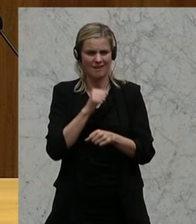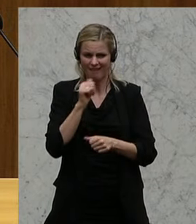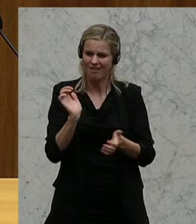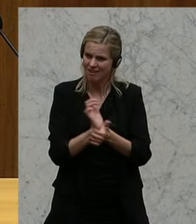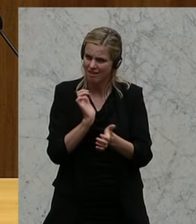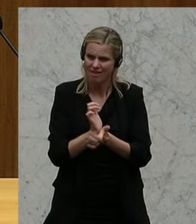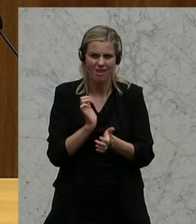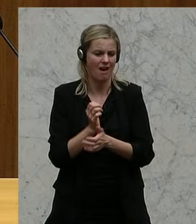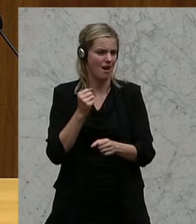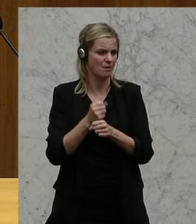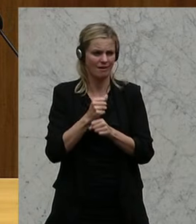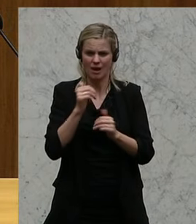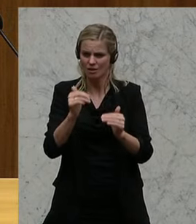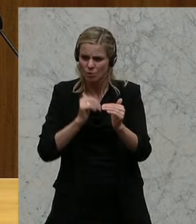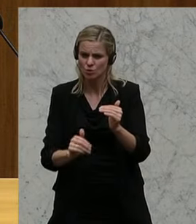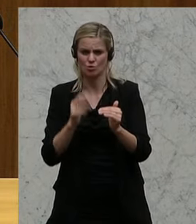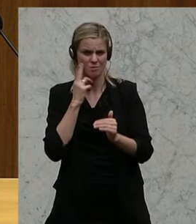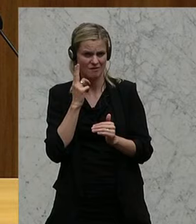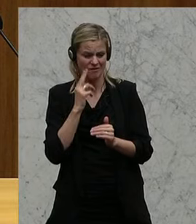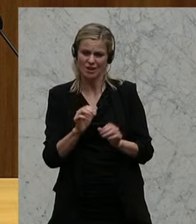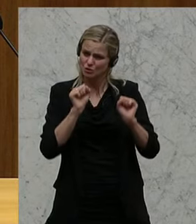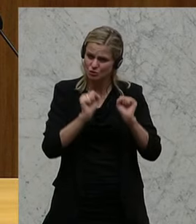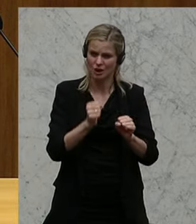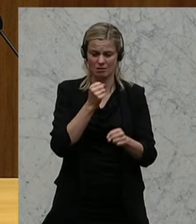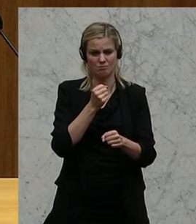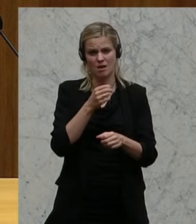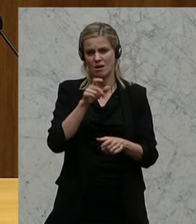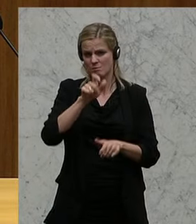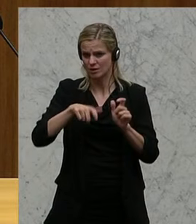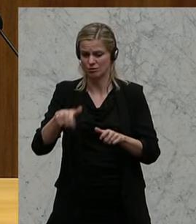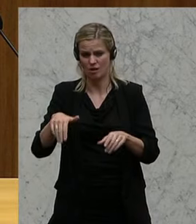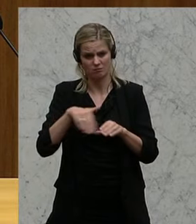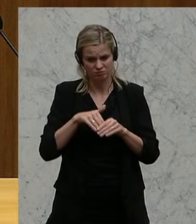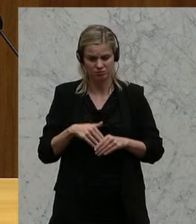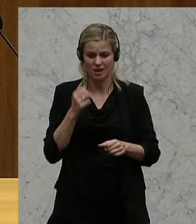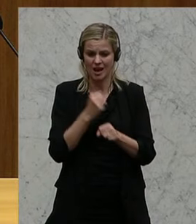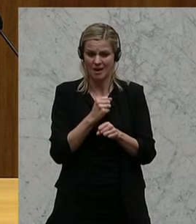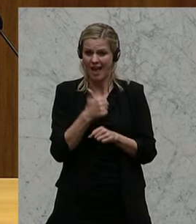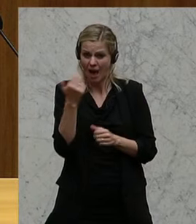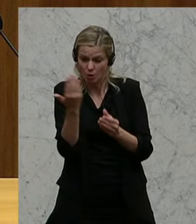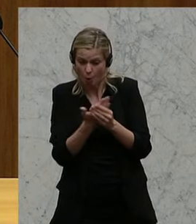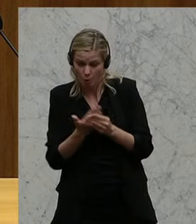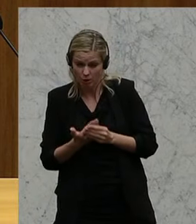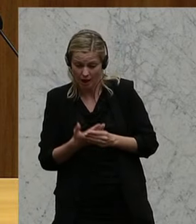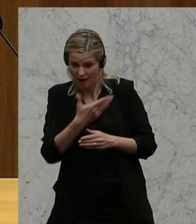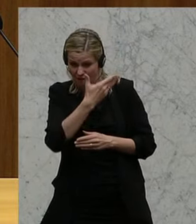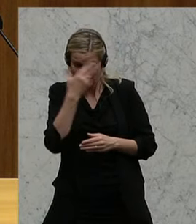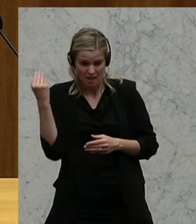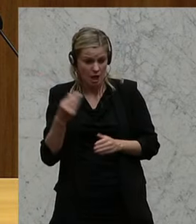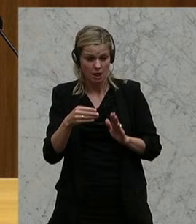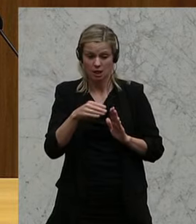Leiharbeiter, da gibt es keine Subfirmen, sondern die arbeiten mit Stammpersonal. Wenn die auch nur eine Unterlage vergessen haben, dann schlägt das Gesetz